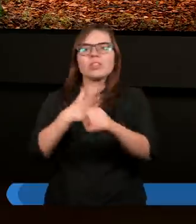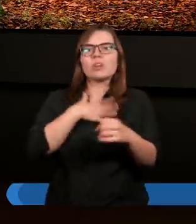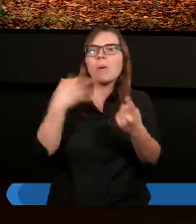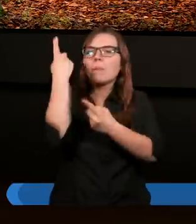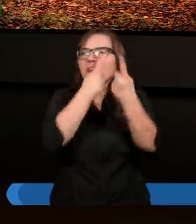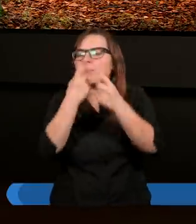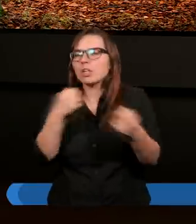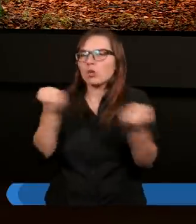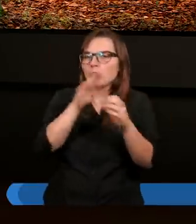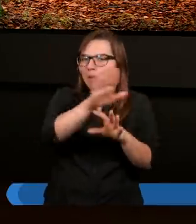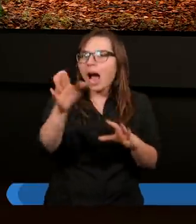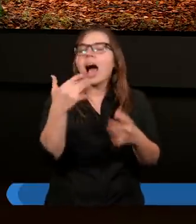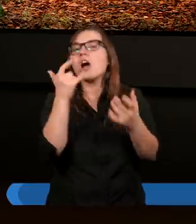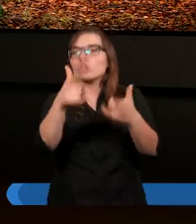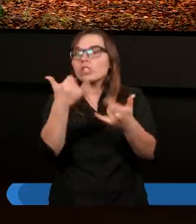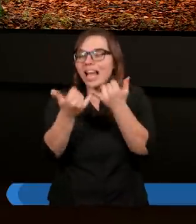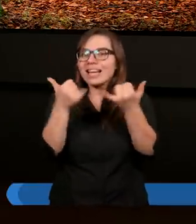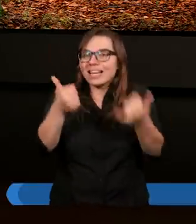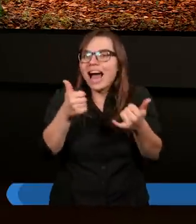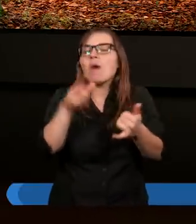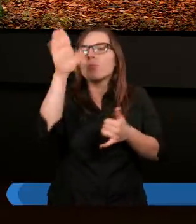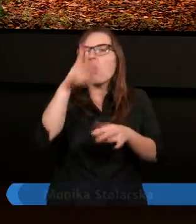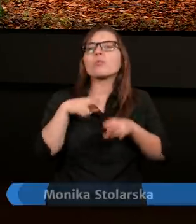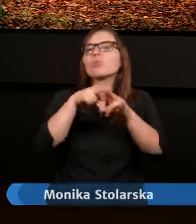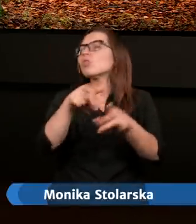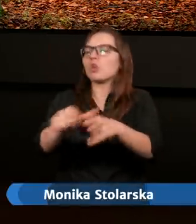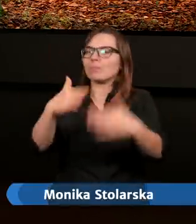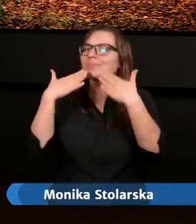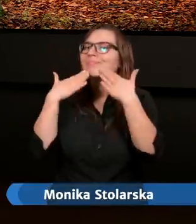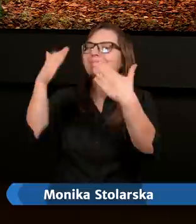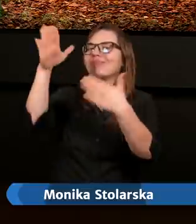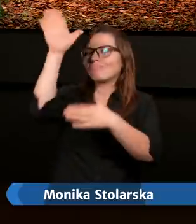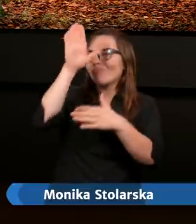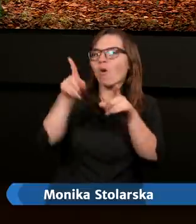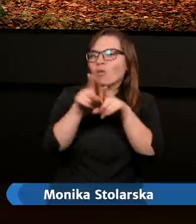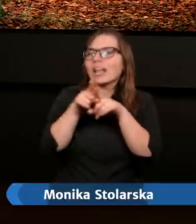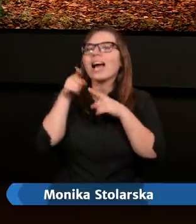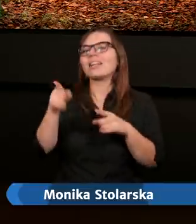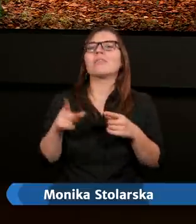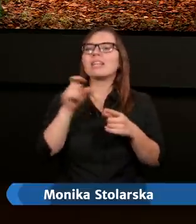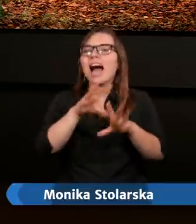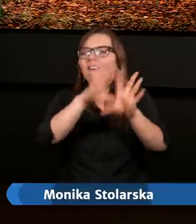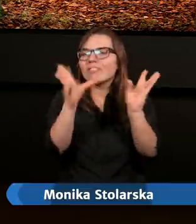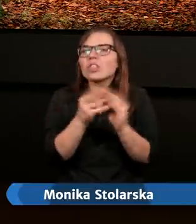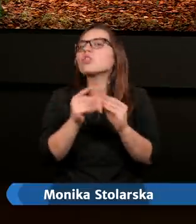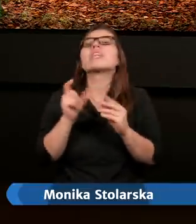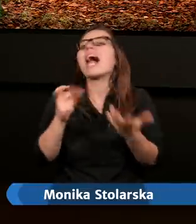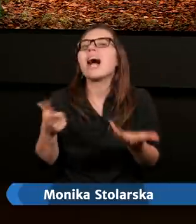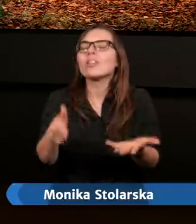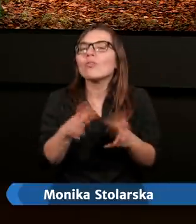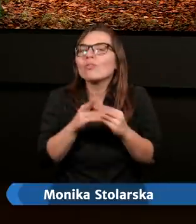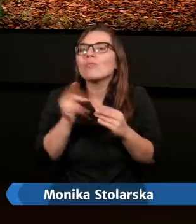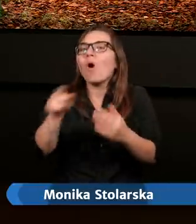przemyśleń. Jeśli to się stało Waszym udziałem, to dziękujemy przede wszystkim Panu Bogu za to,